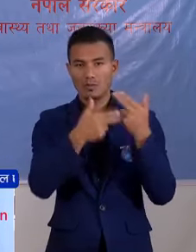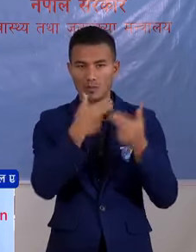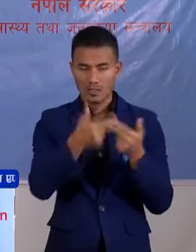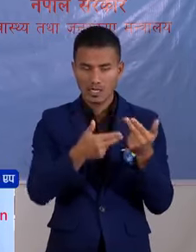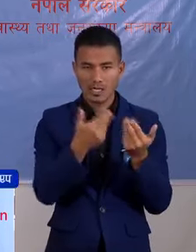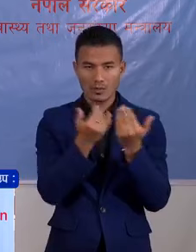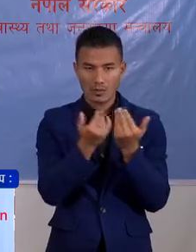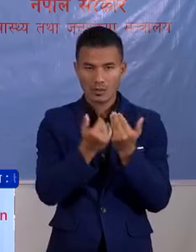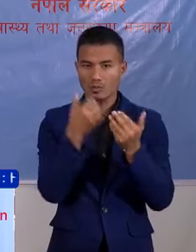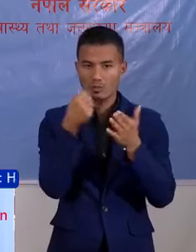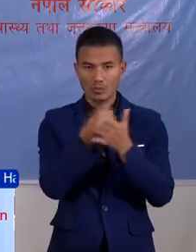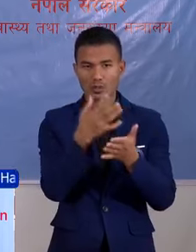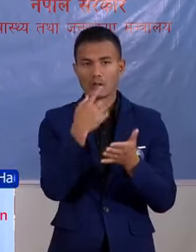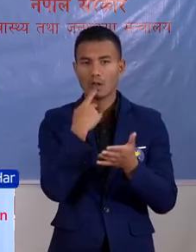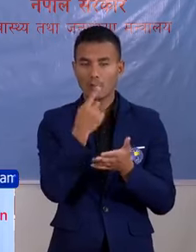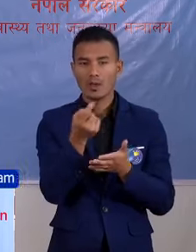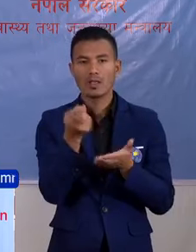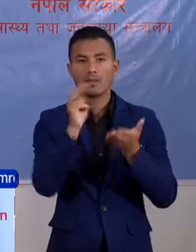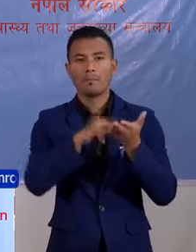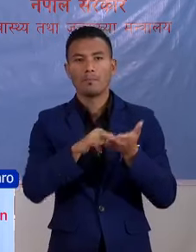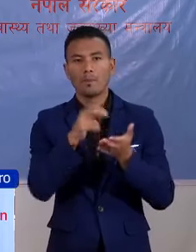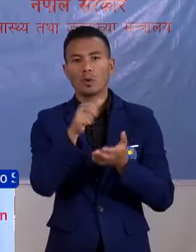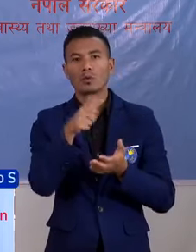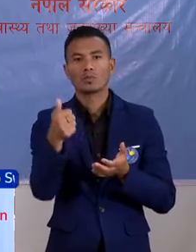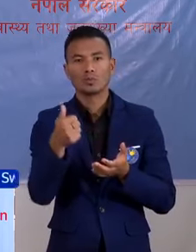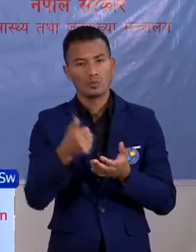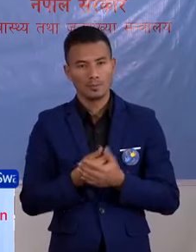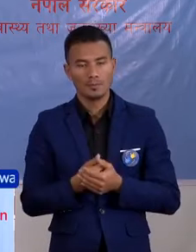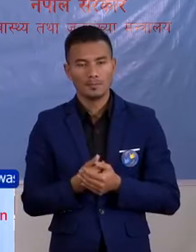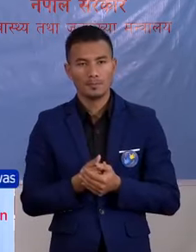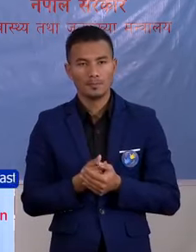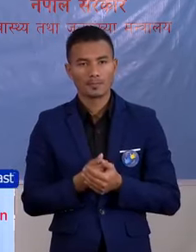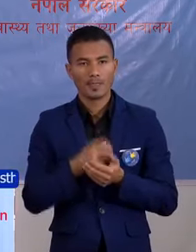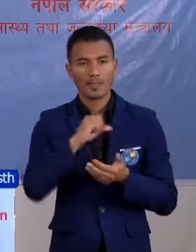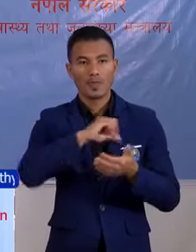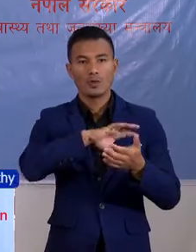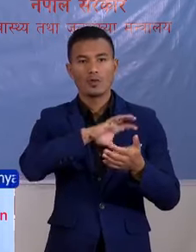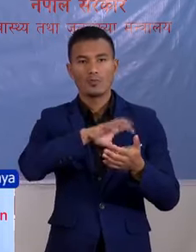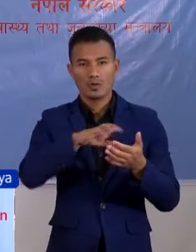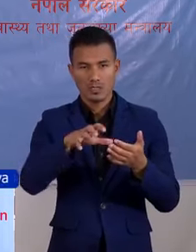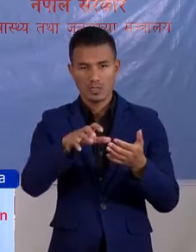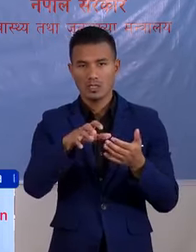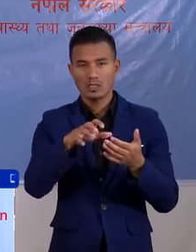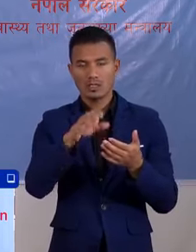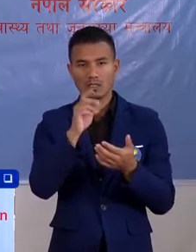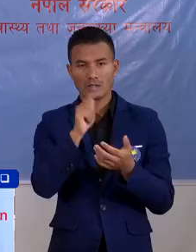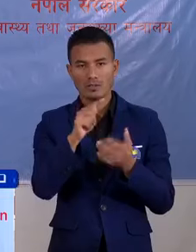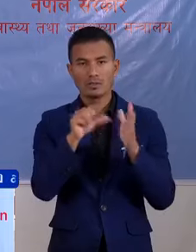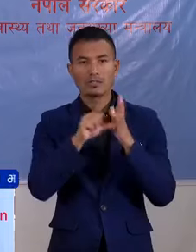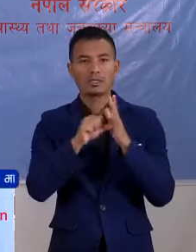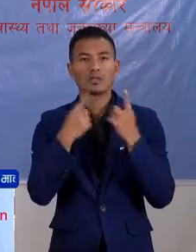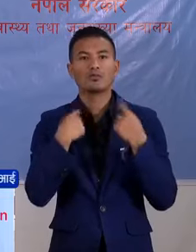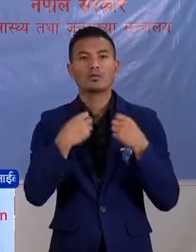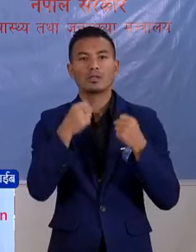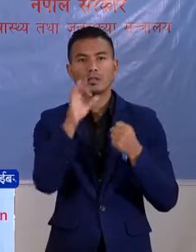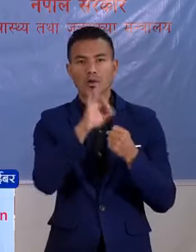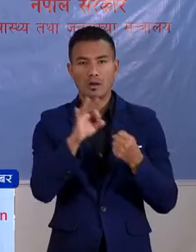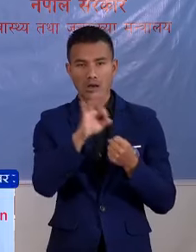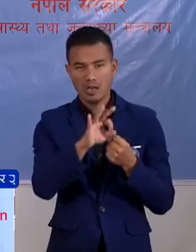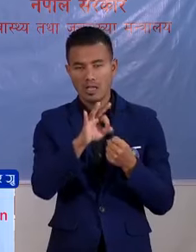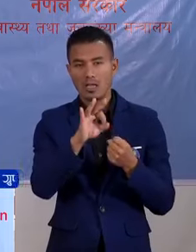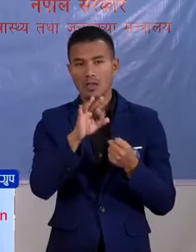गरने नपपक बहएमा मात्रा अन्यए प्रदेशिक जिला स्वास्ते कारे लाई